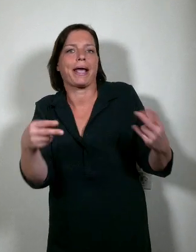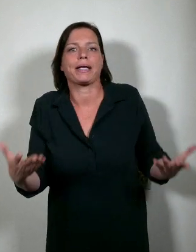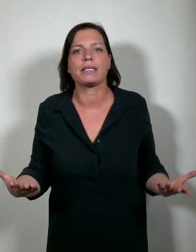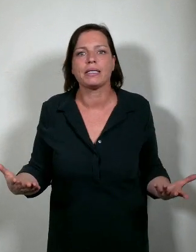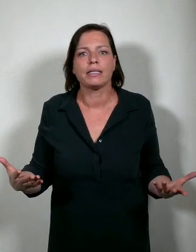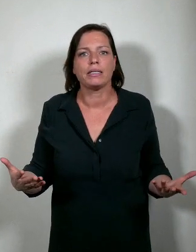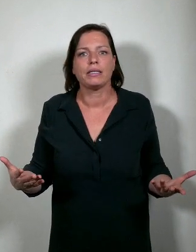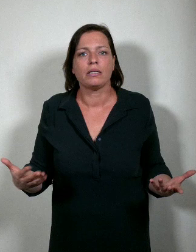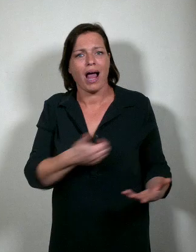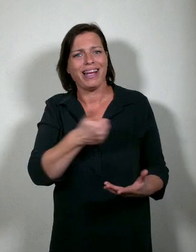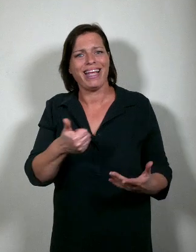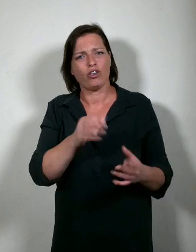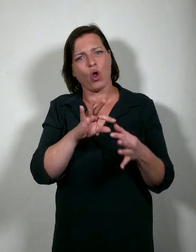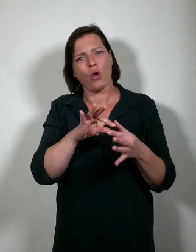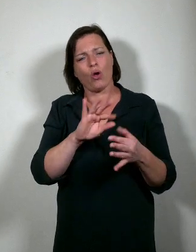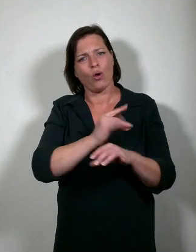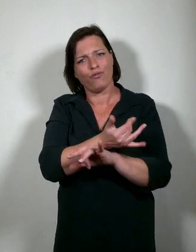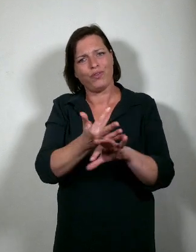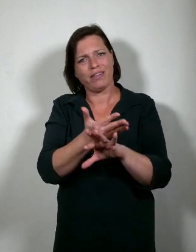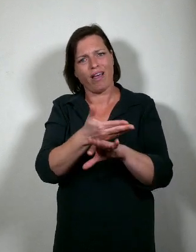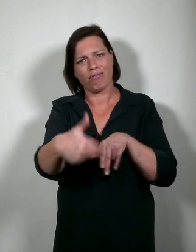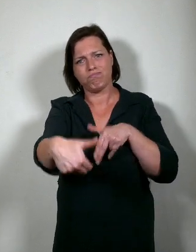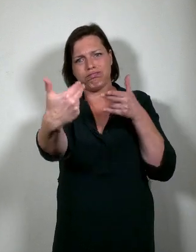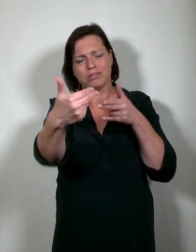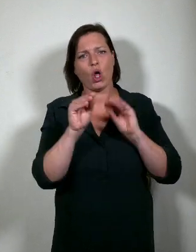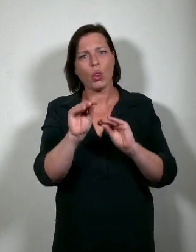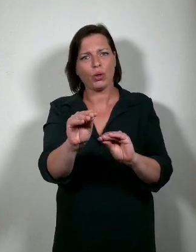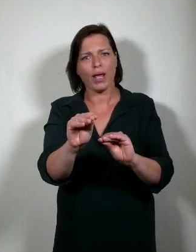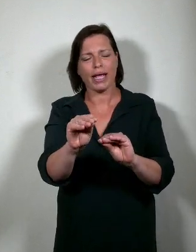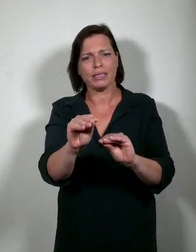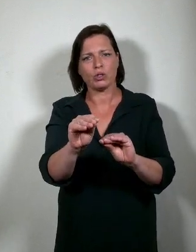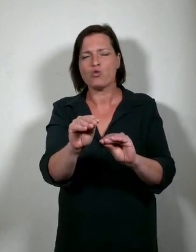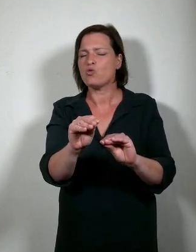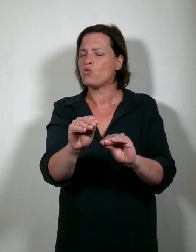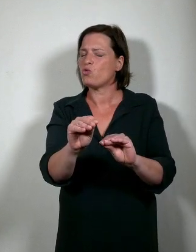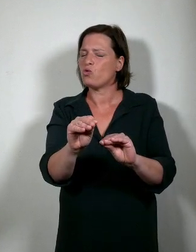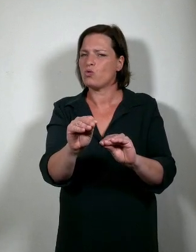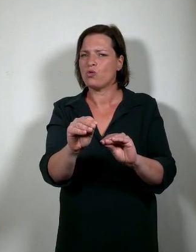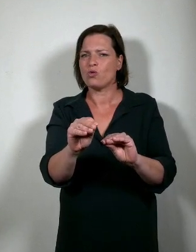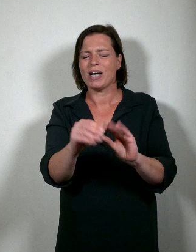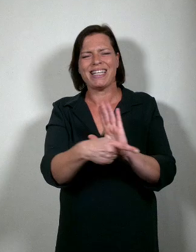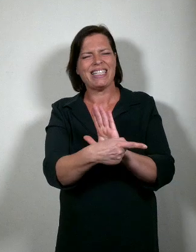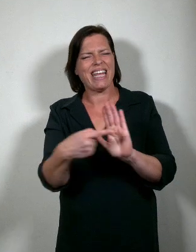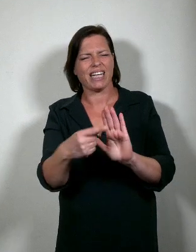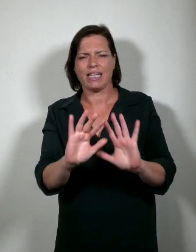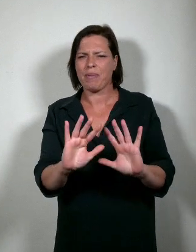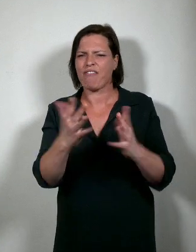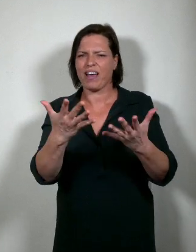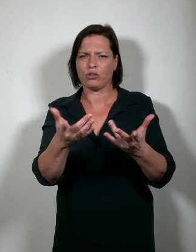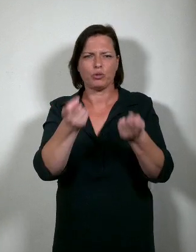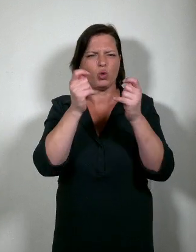Louter online onderwijs brengt een potentieel groot en bovendien zeer negatief effect op